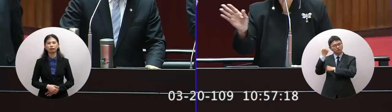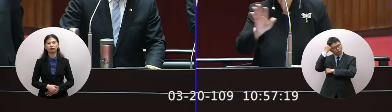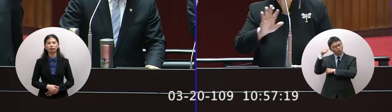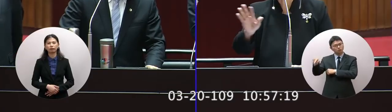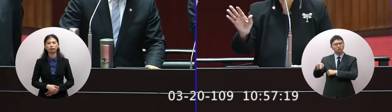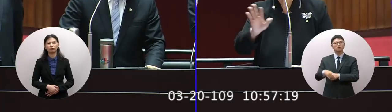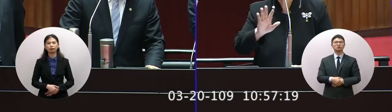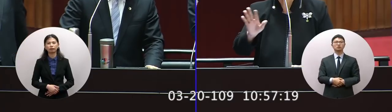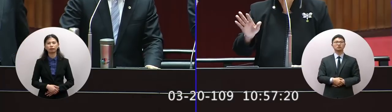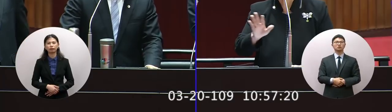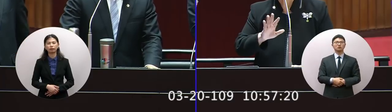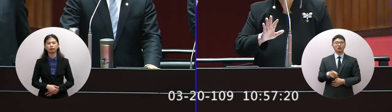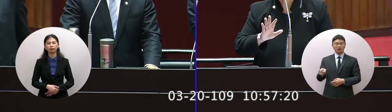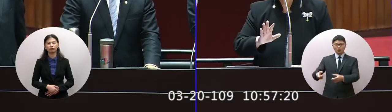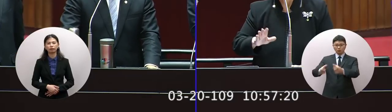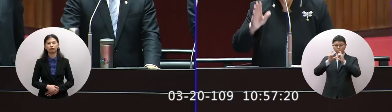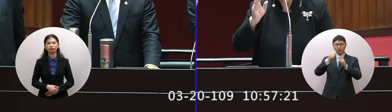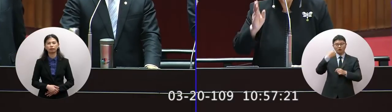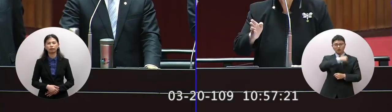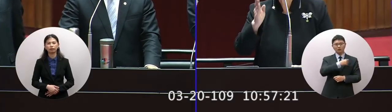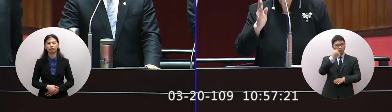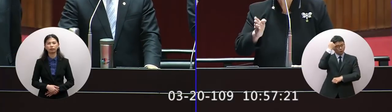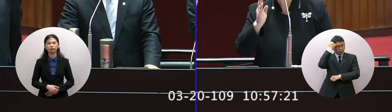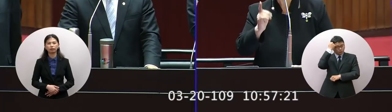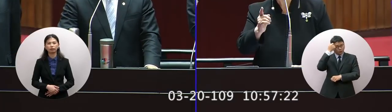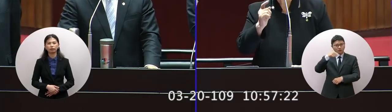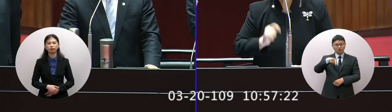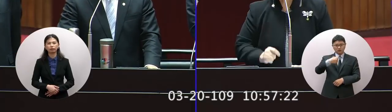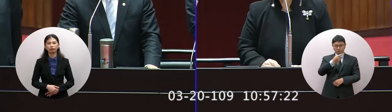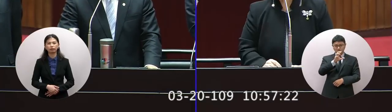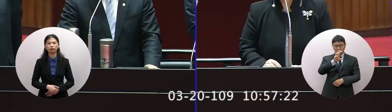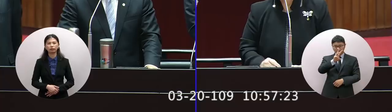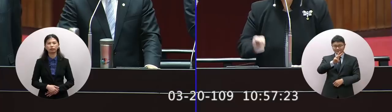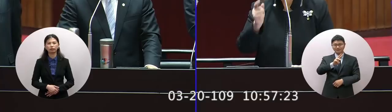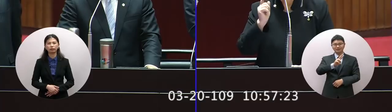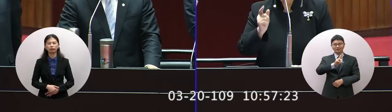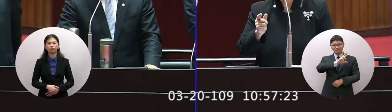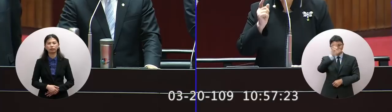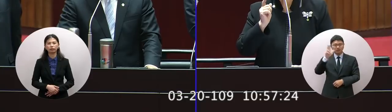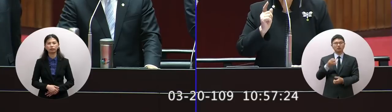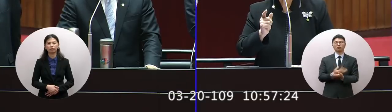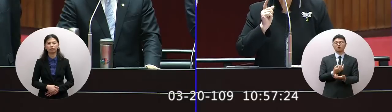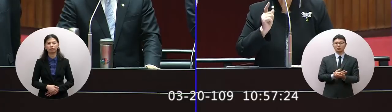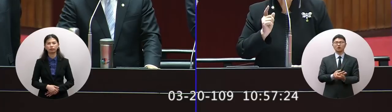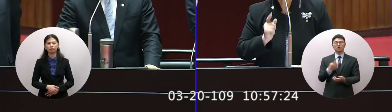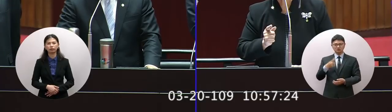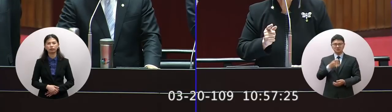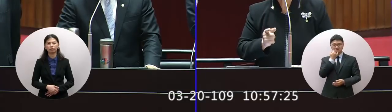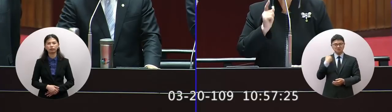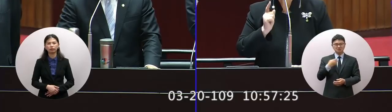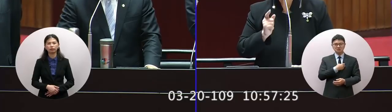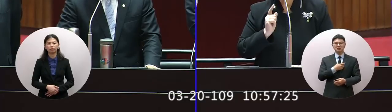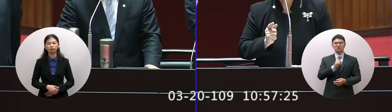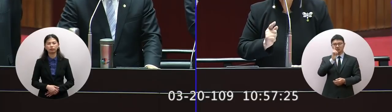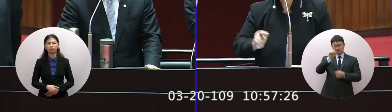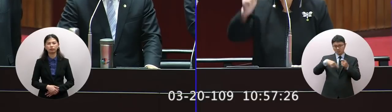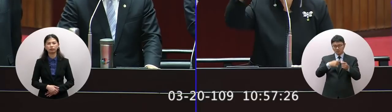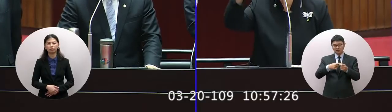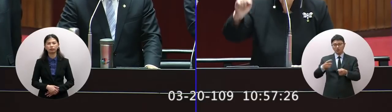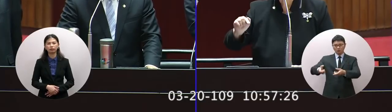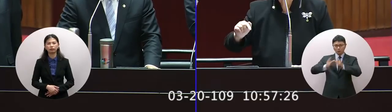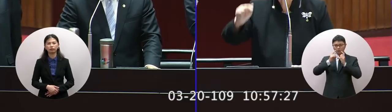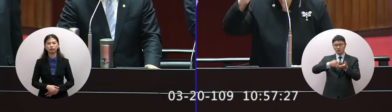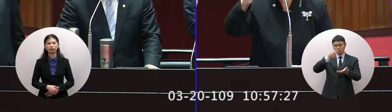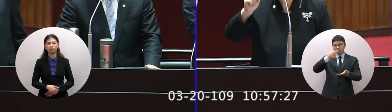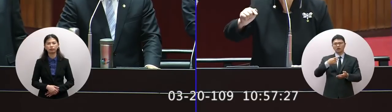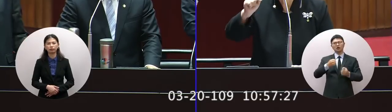絕對沒有回到一百八十三天甚至一年回到一次而已但是他們的憲保育照常要交他們怎麼憲保育要交